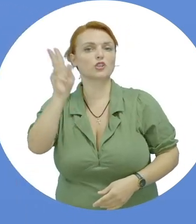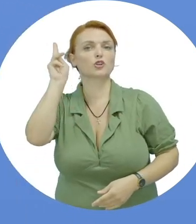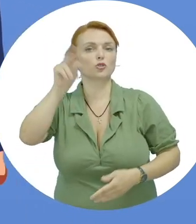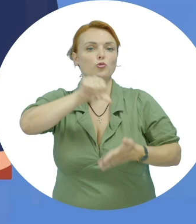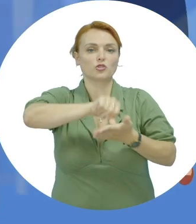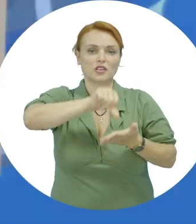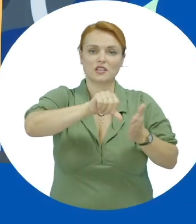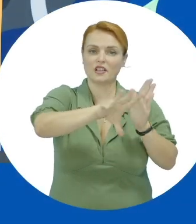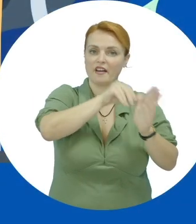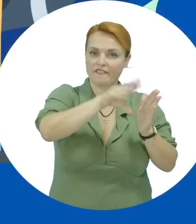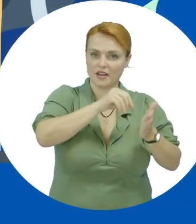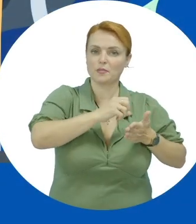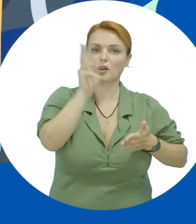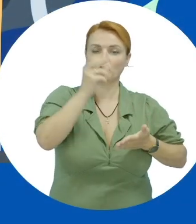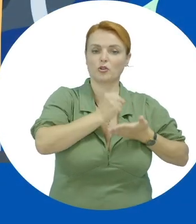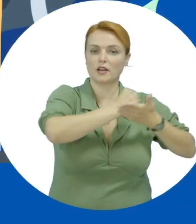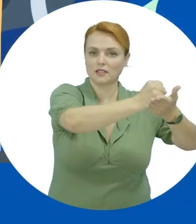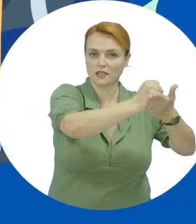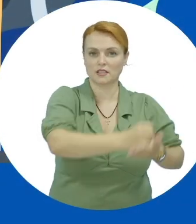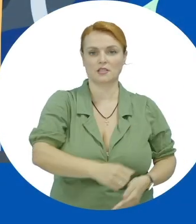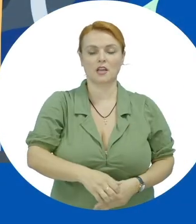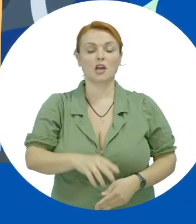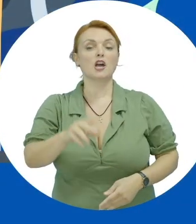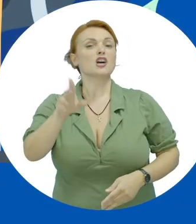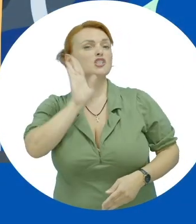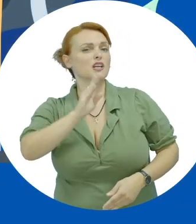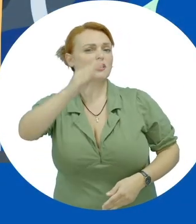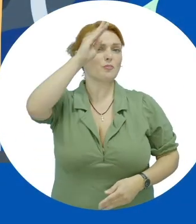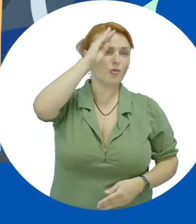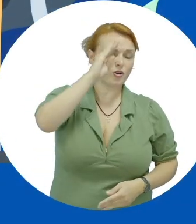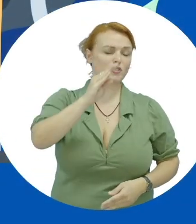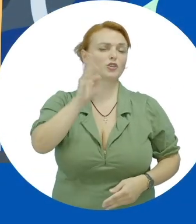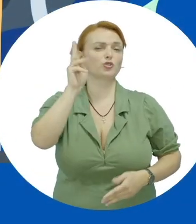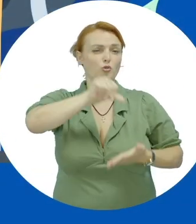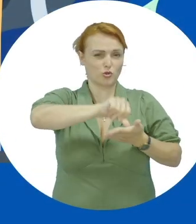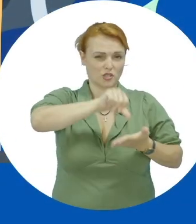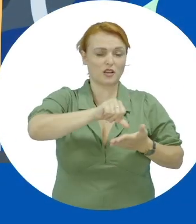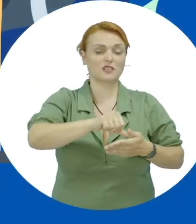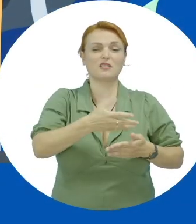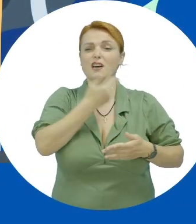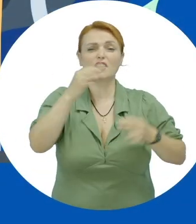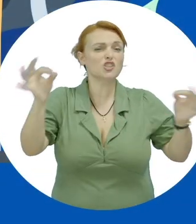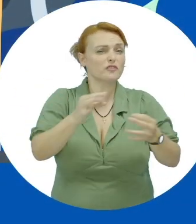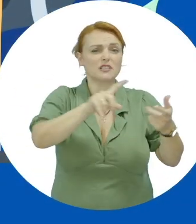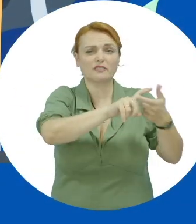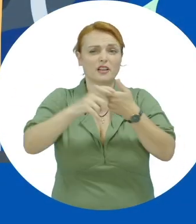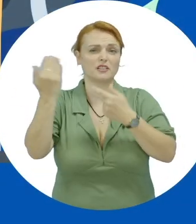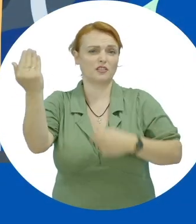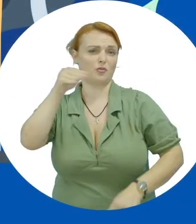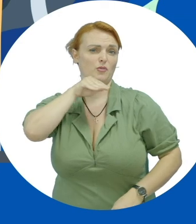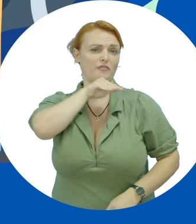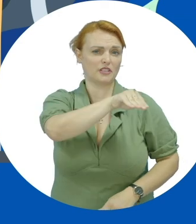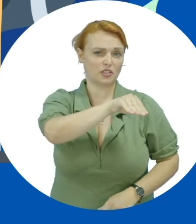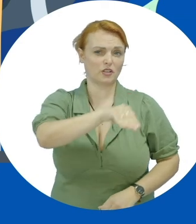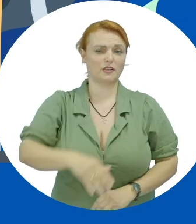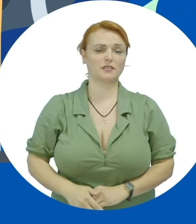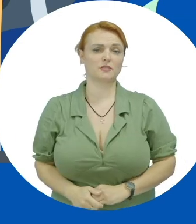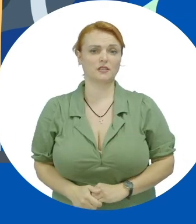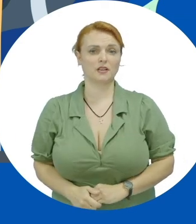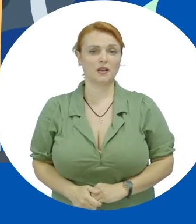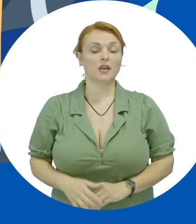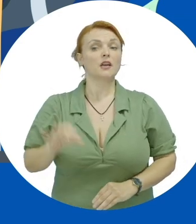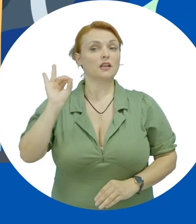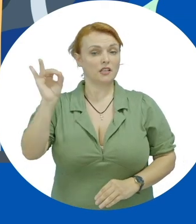bărbați ce candidează. Sexul persoanei care candidează nu are legătură cu competențele profesionale și gradul său de